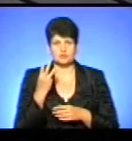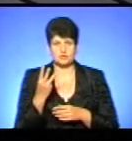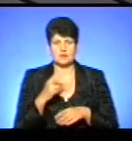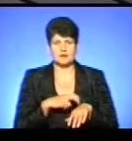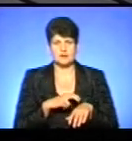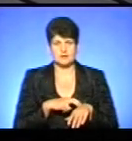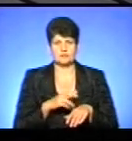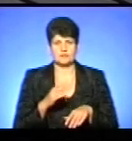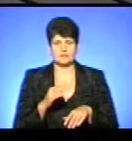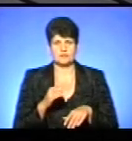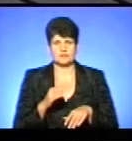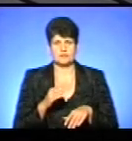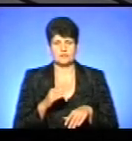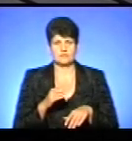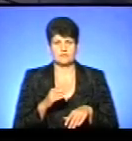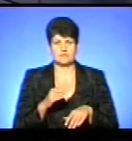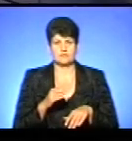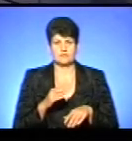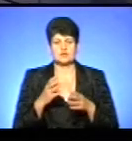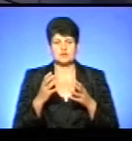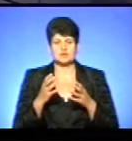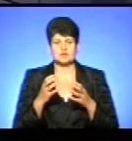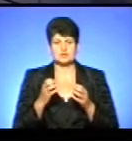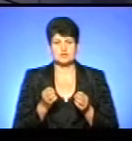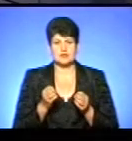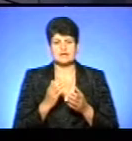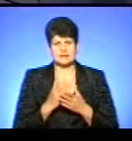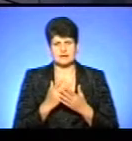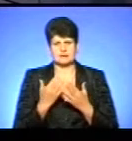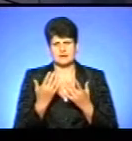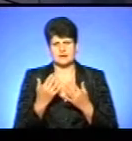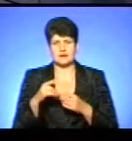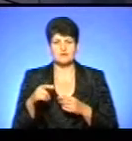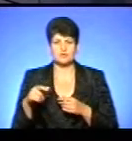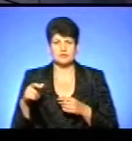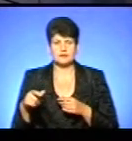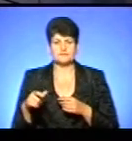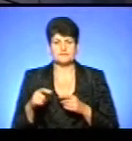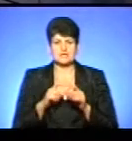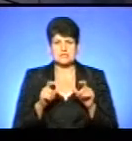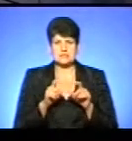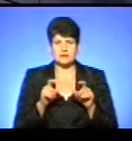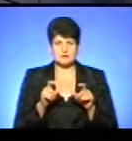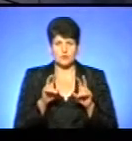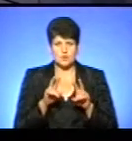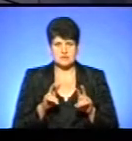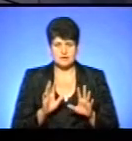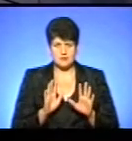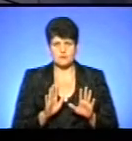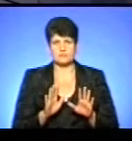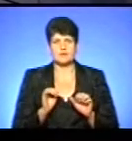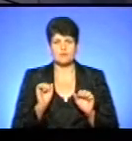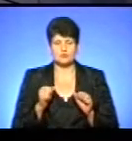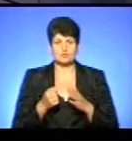ФОПів, так, насправді? Так. Ну, ще там декілька людей, які, декілька закладів, які розглядаються. Тобто, ми